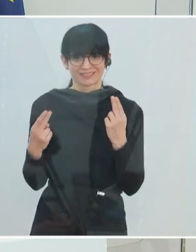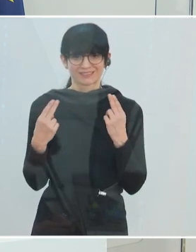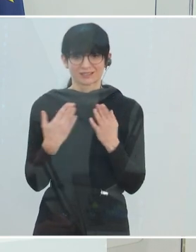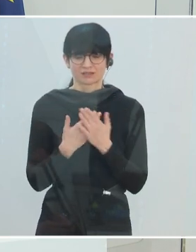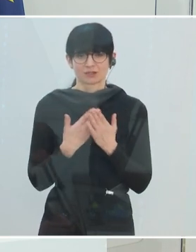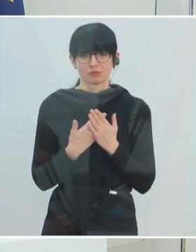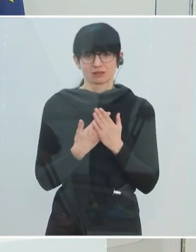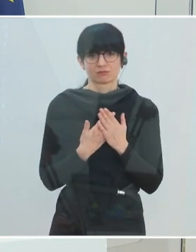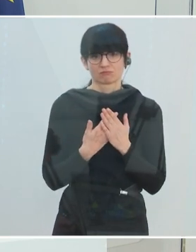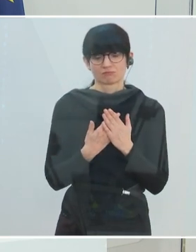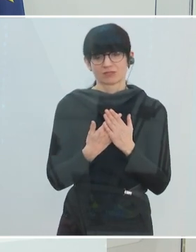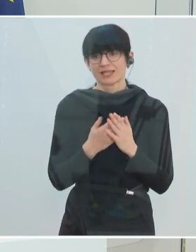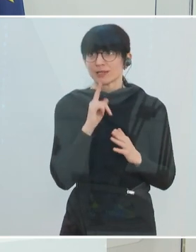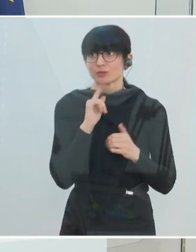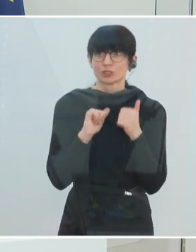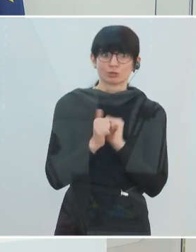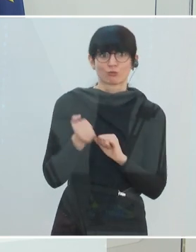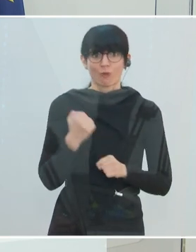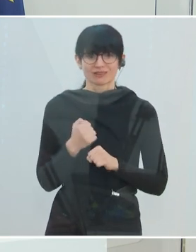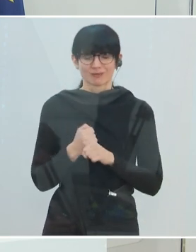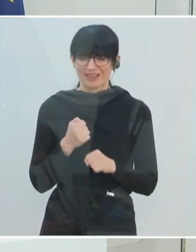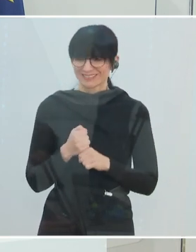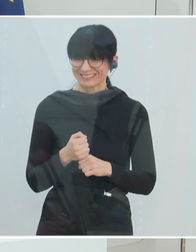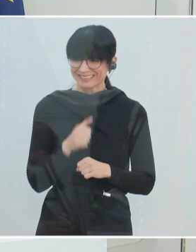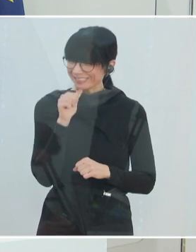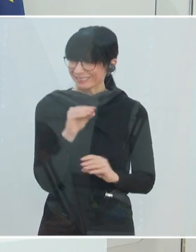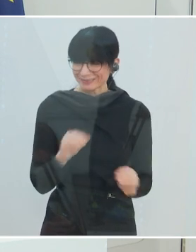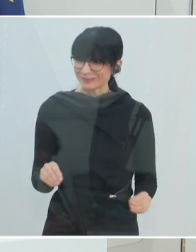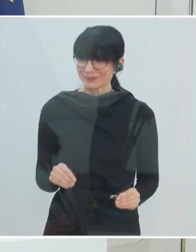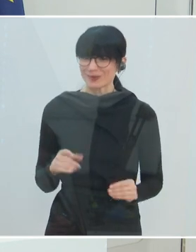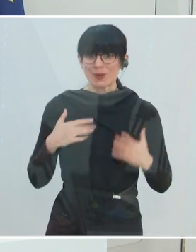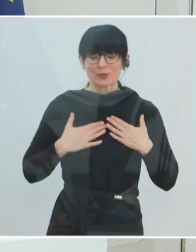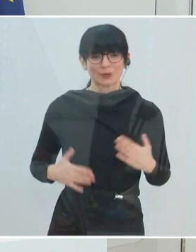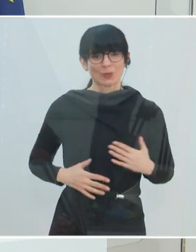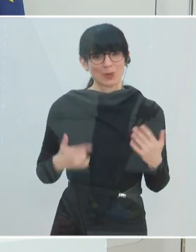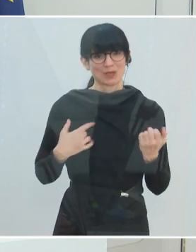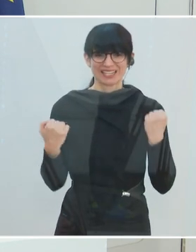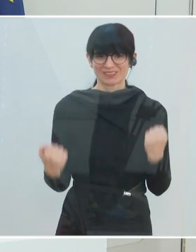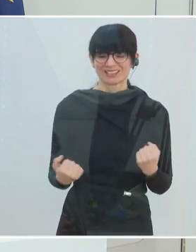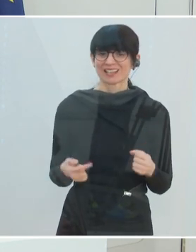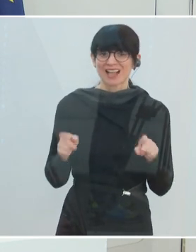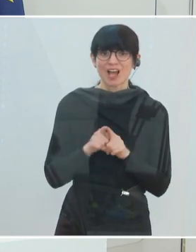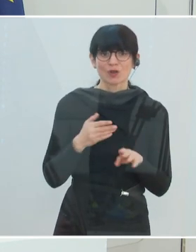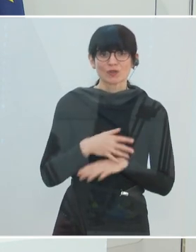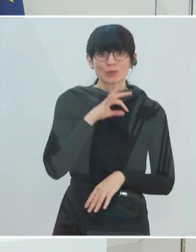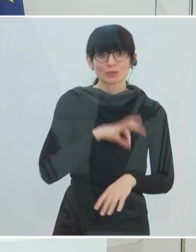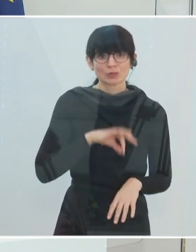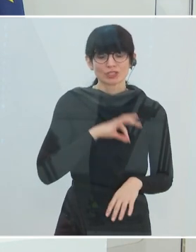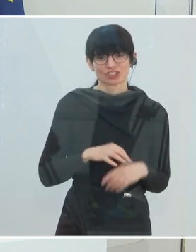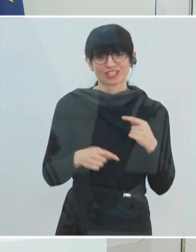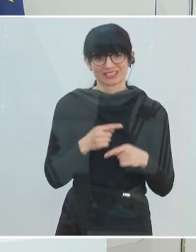damit sie halt auch ein bisschen Sport betreiben und halt körperlich in ein bisschen besseren Zustand kommen, sondern es ist auch für die psychische